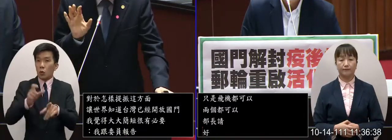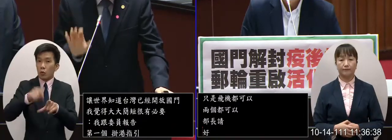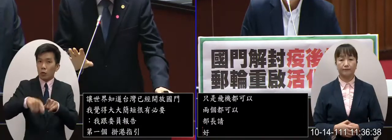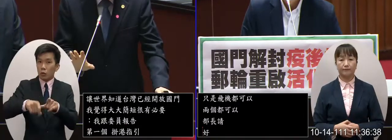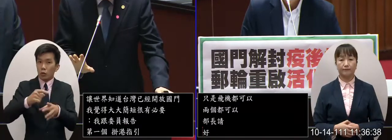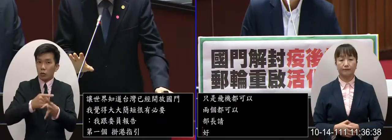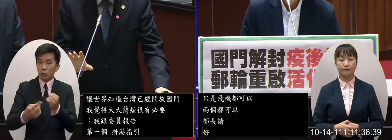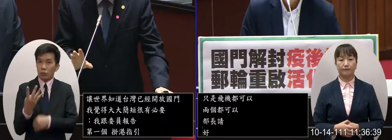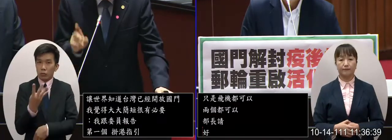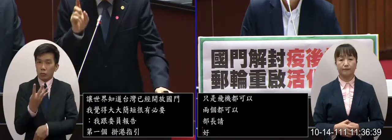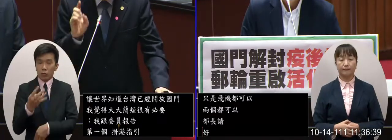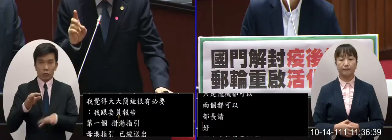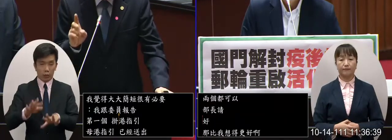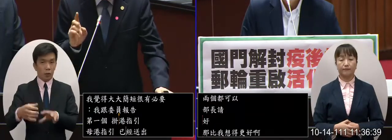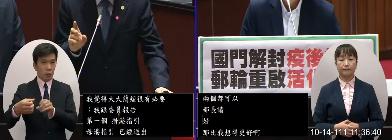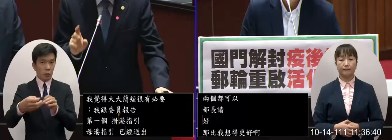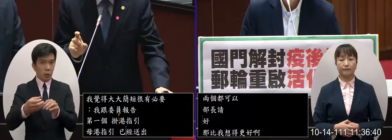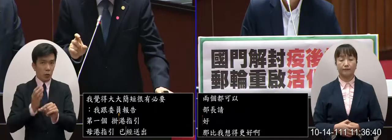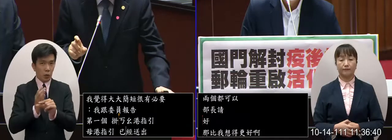最近我跟